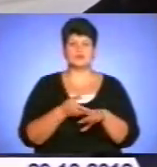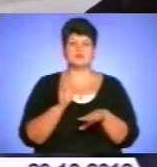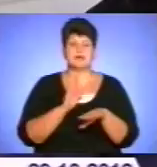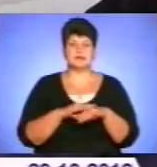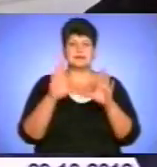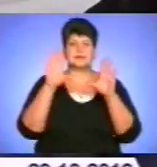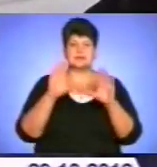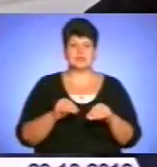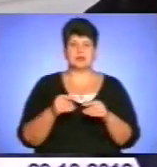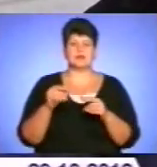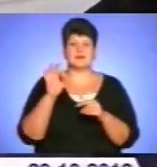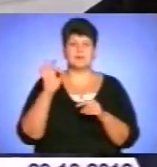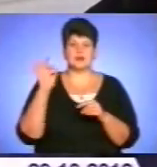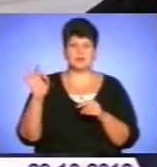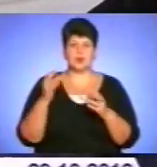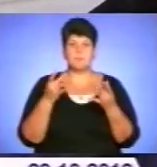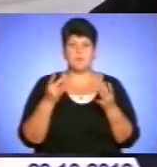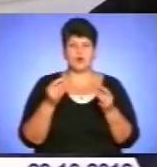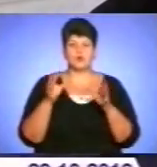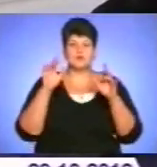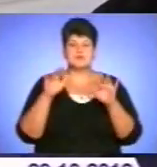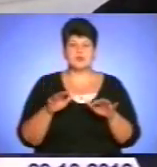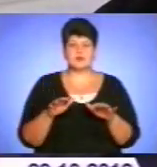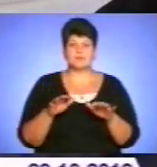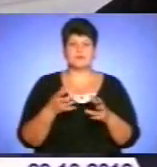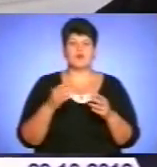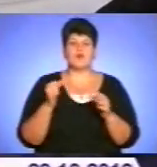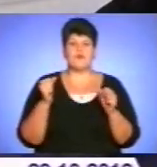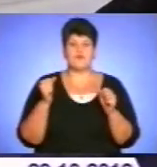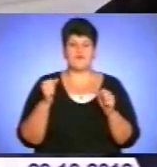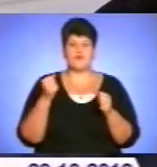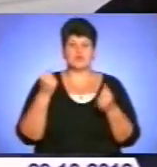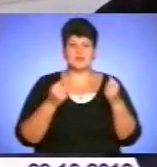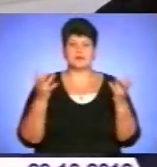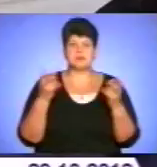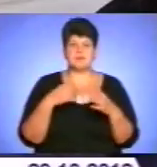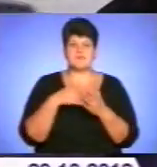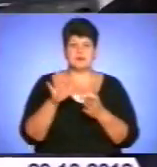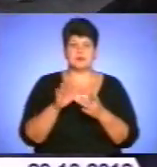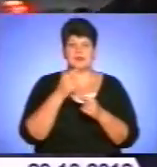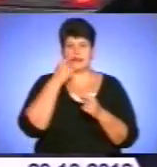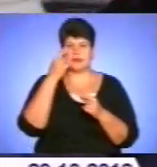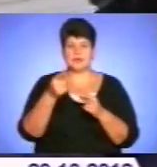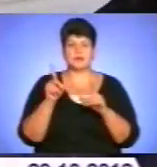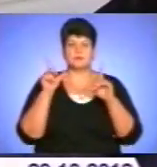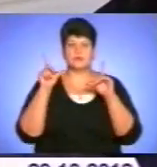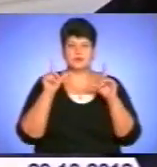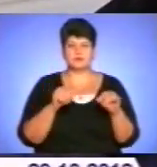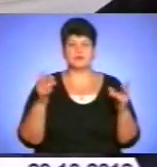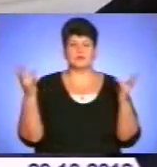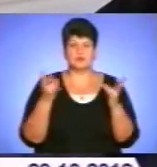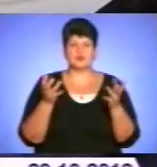температури, випадання мокрого снігу. Тож водіям необхідно відмовитися від далеких поїздок, а якщо це необхідно, то необхідно